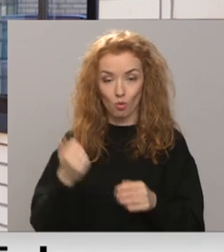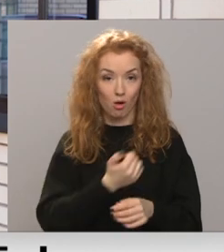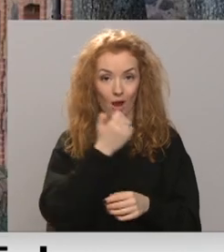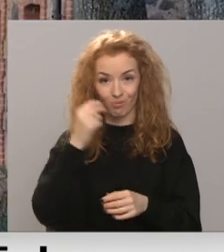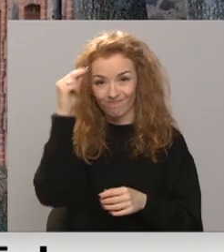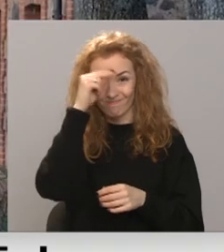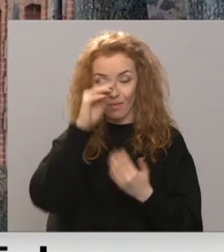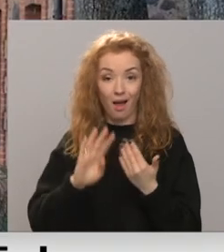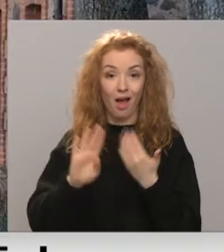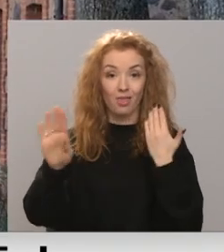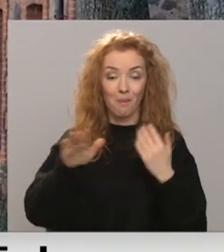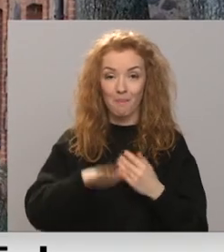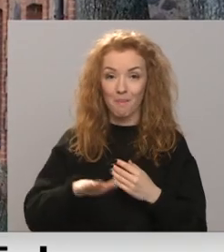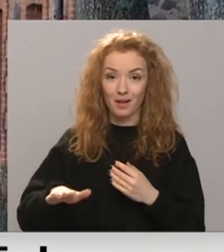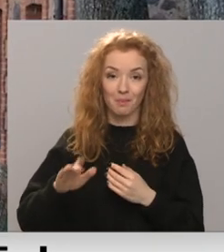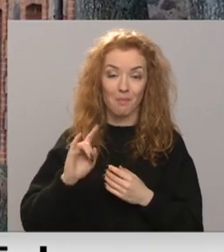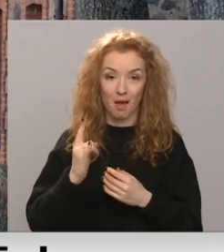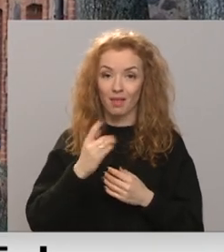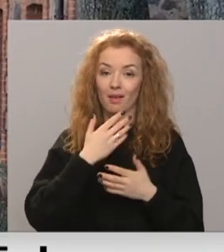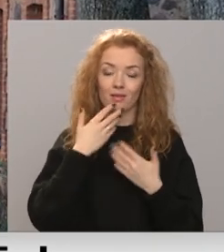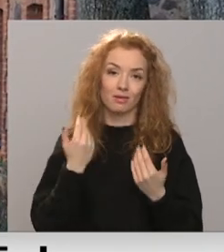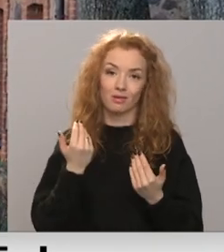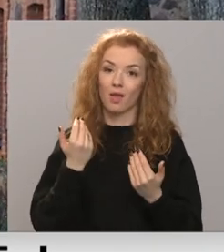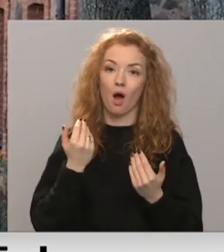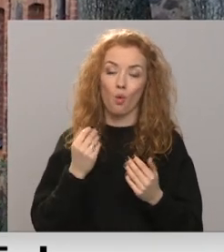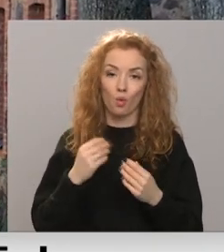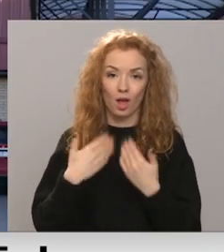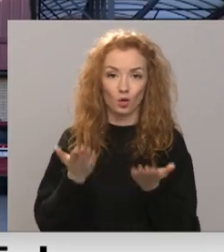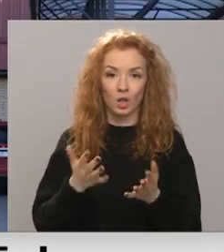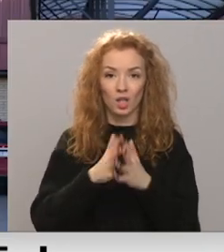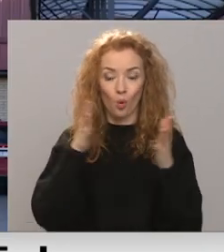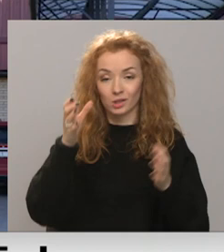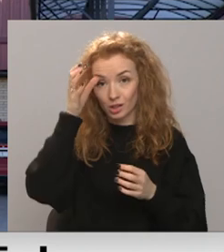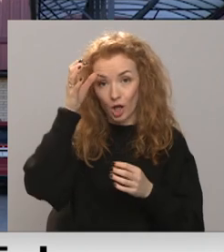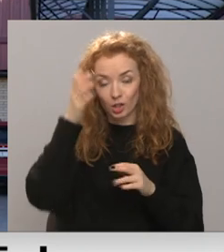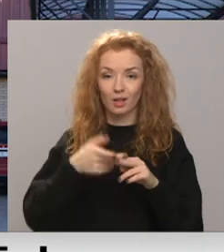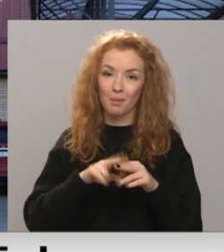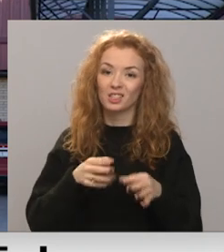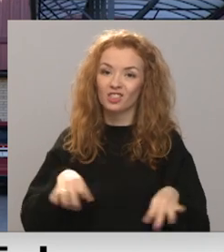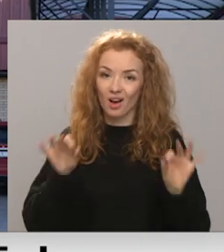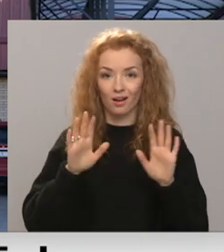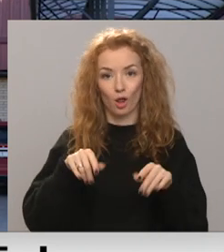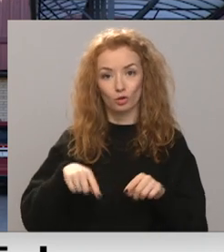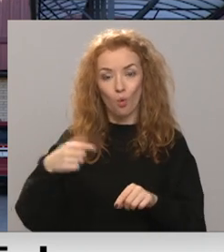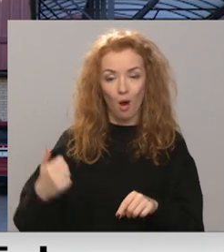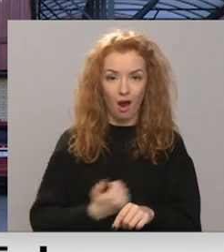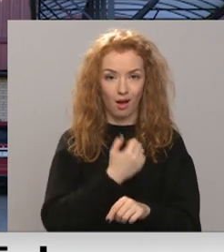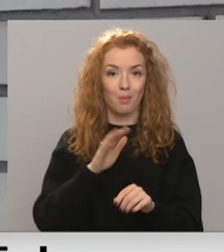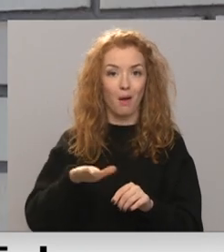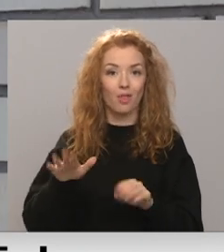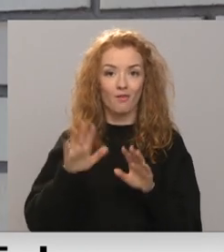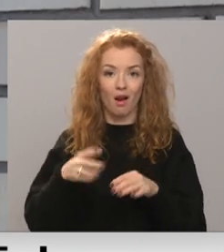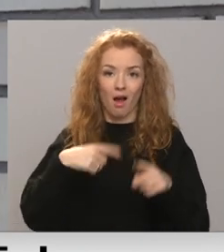attālināti mazāko klašu bērniem nav ielikti pietiekam zināšana pamati, tāpēc ir būtiski, lai šogad bērni to var